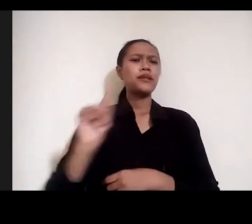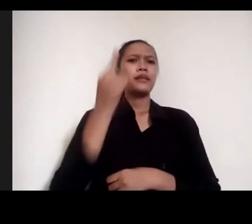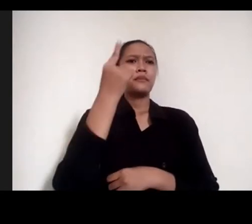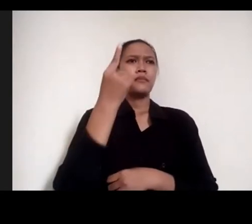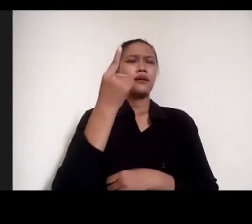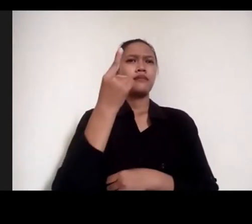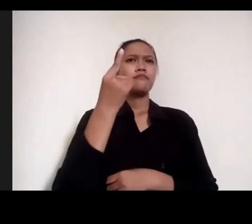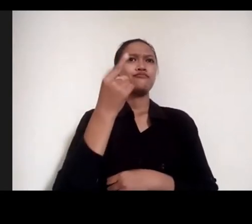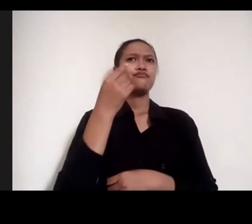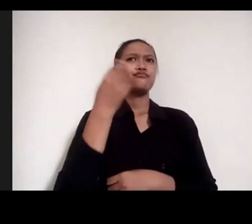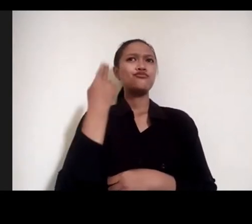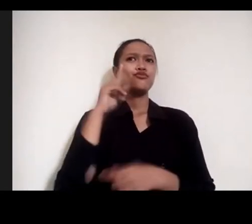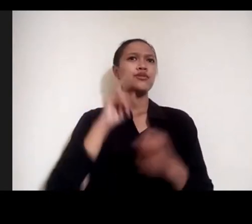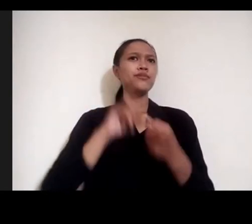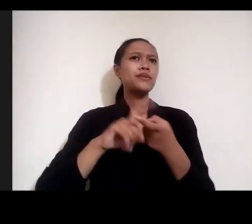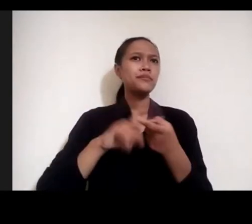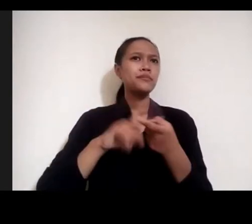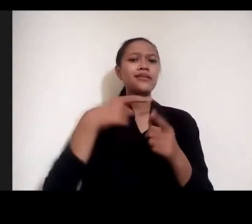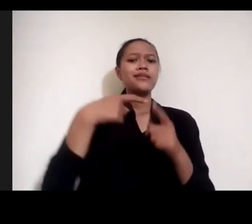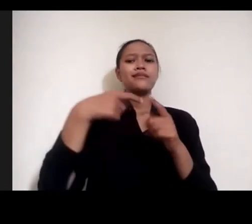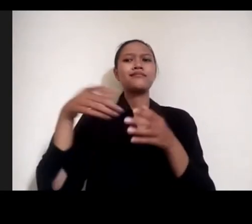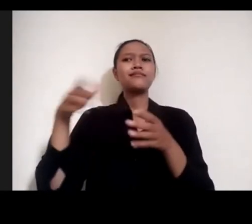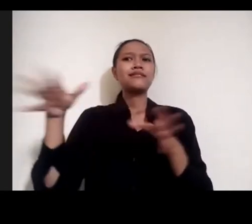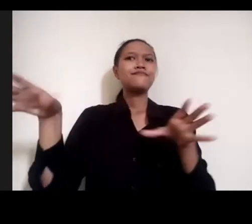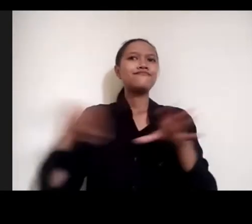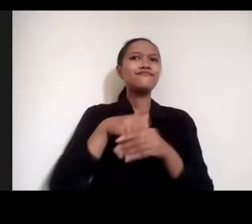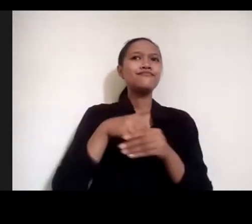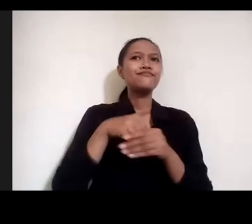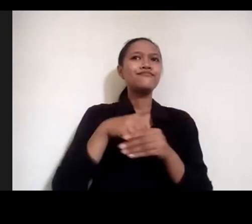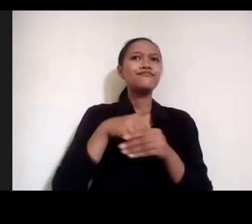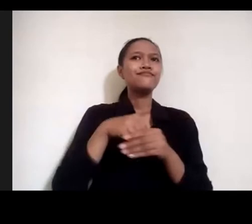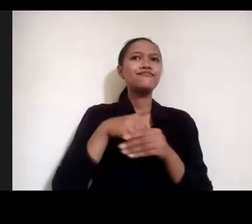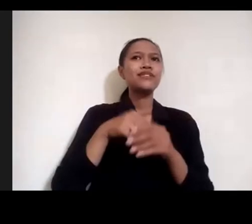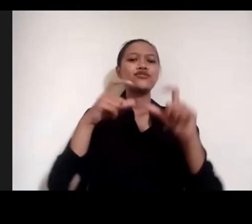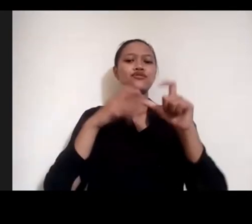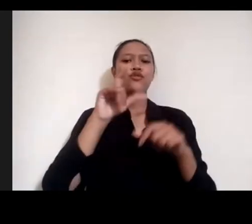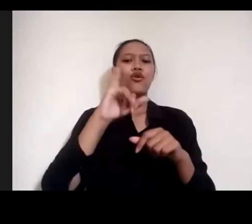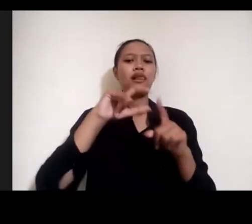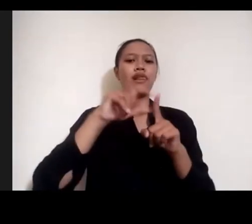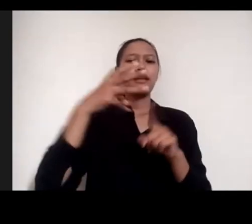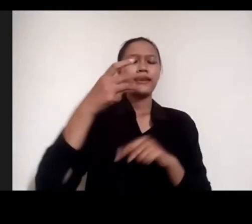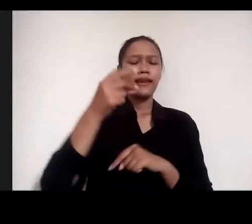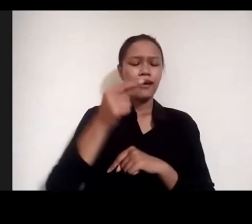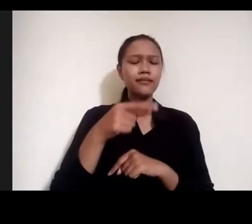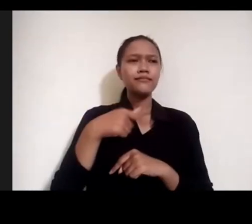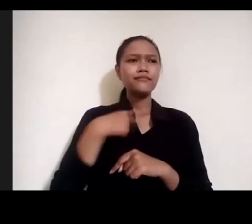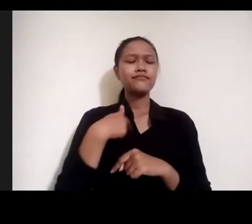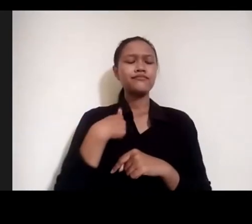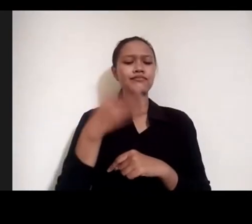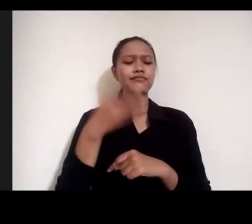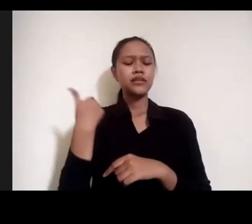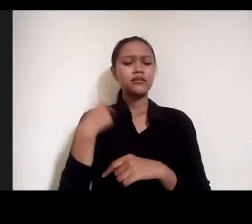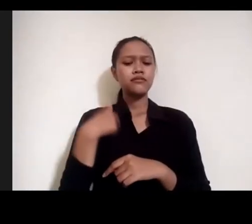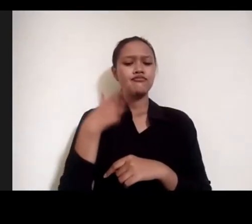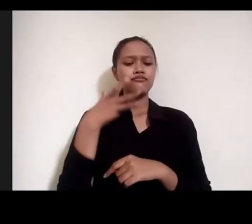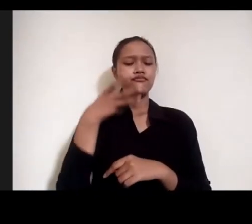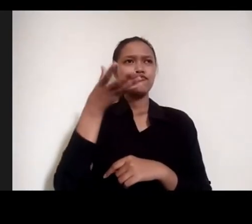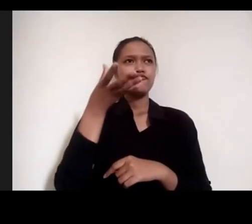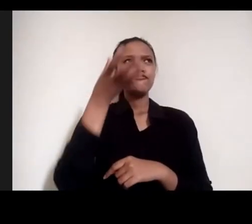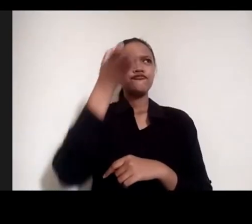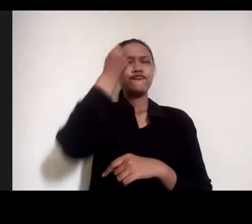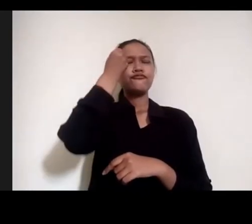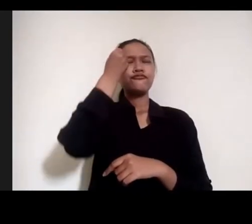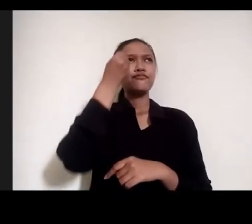teman-teman kontributor solider gitu ya jadi kalau saya sendiri menangkap sudah memberikan